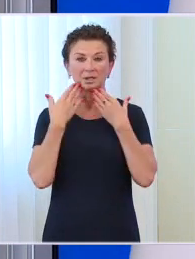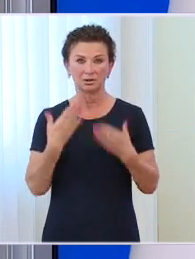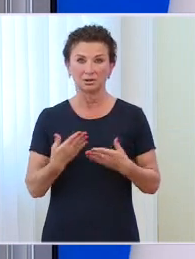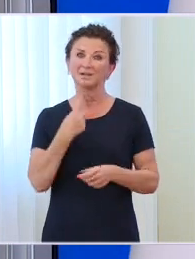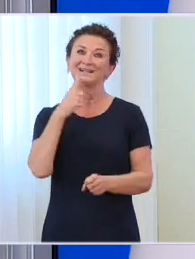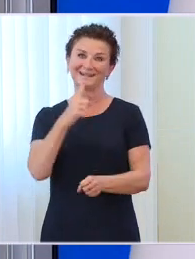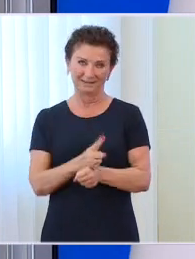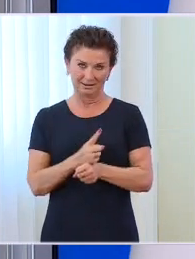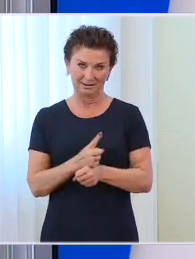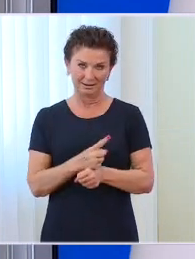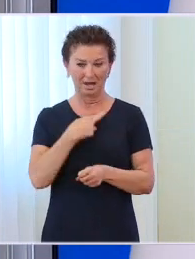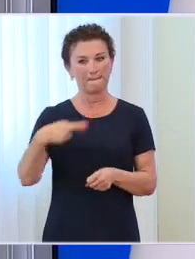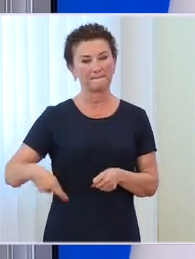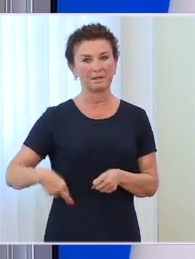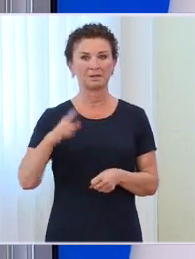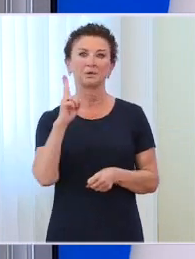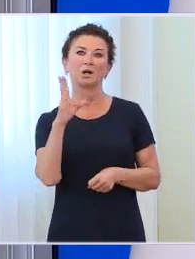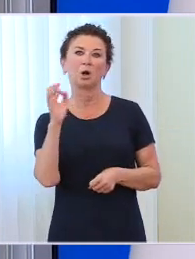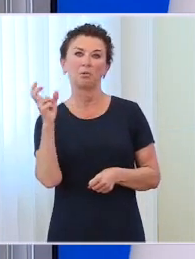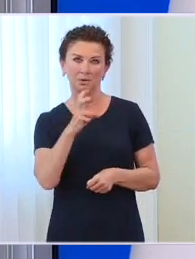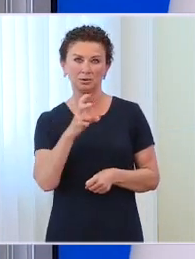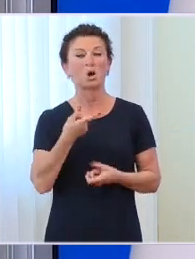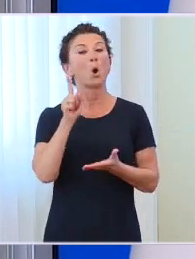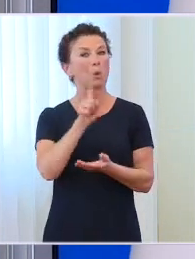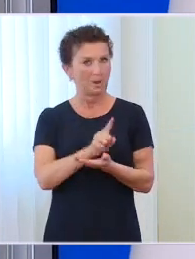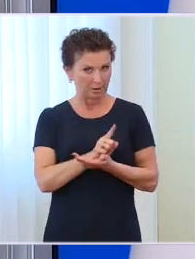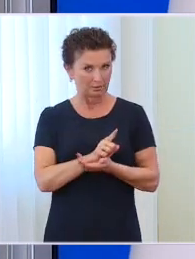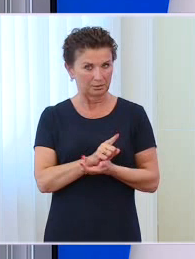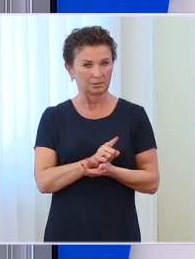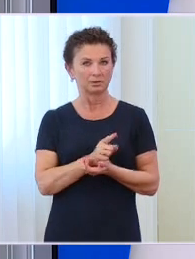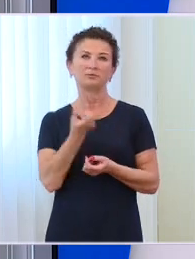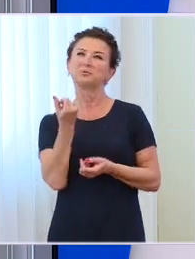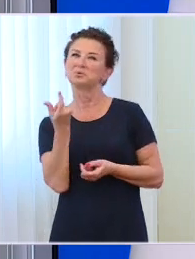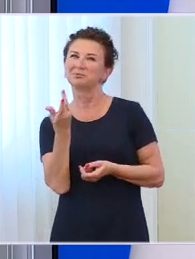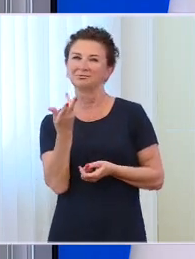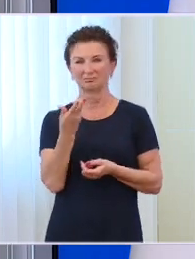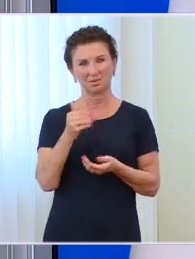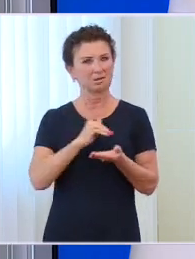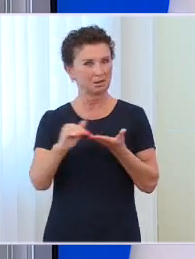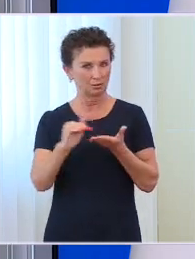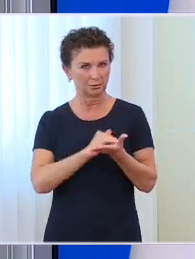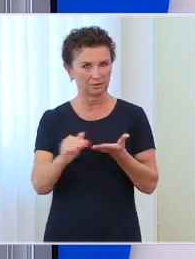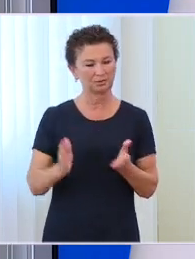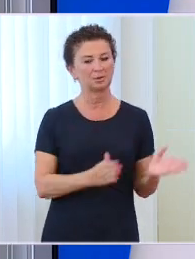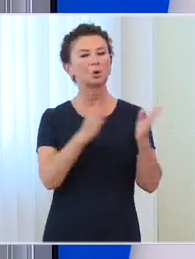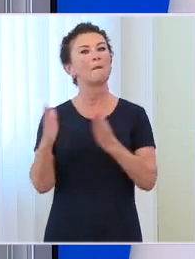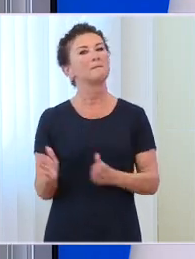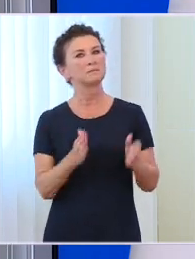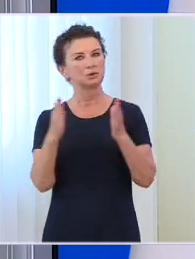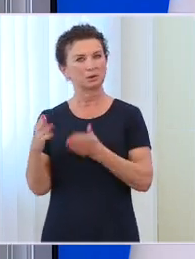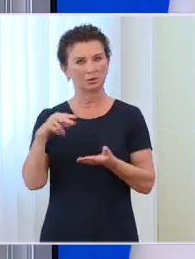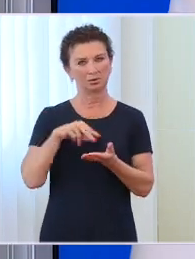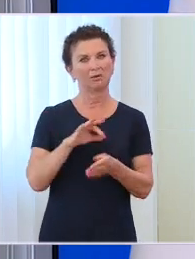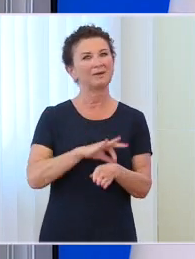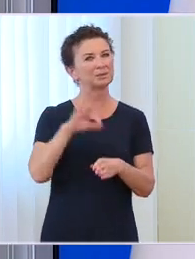błyskawicznym, stachanowskim tempie, przygotować projekt realizacji gmachu, który nie tylko, że